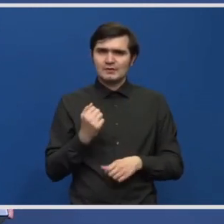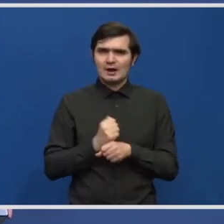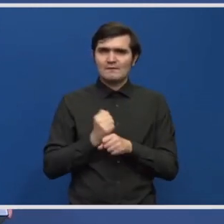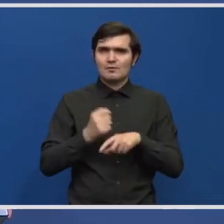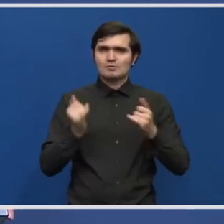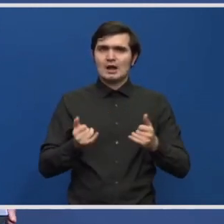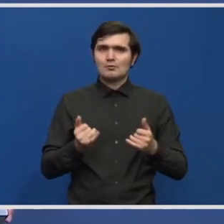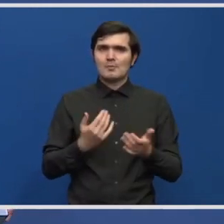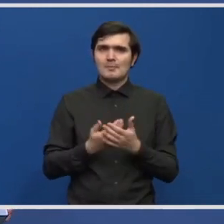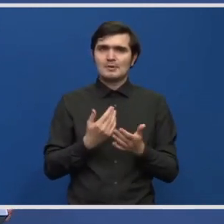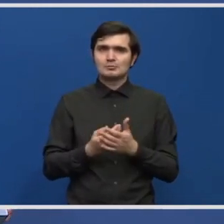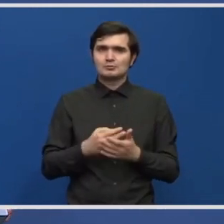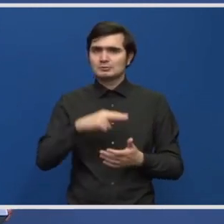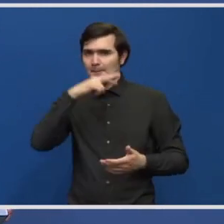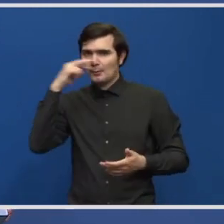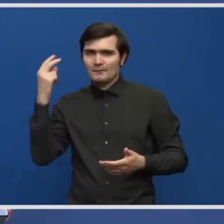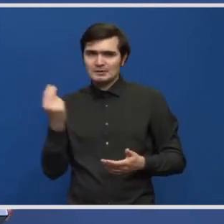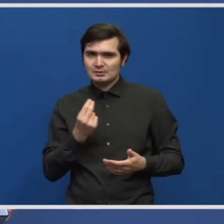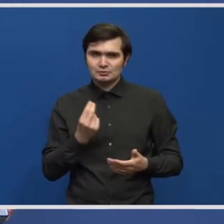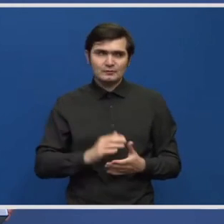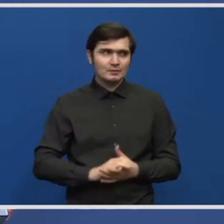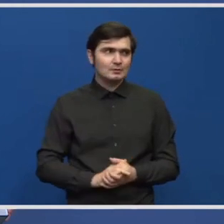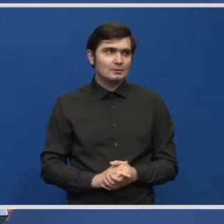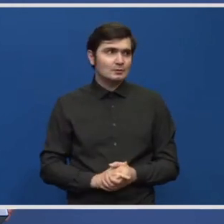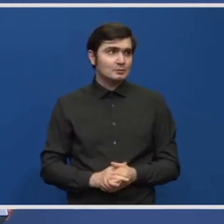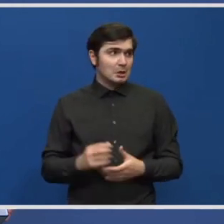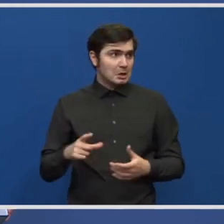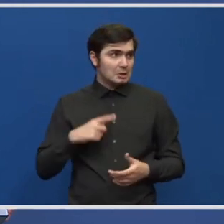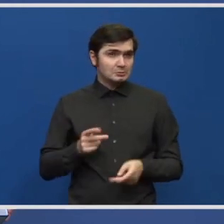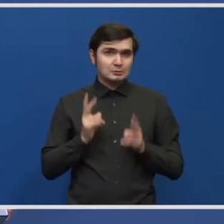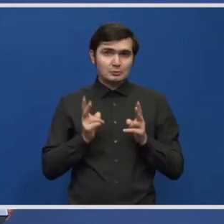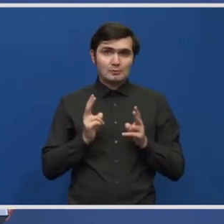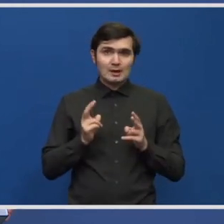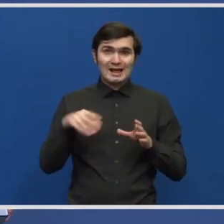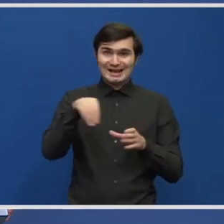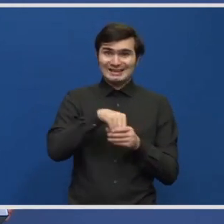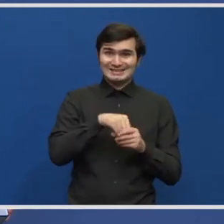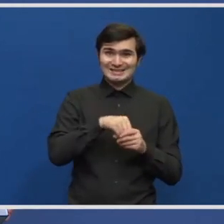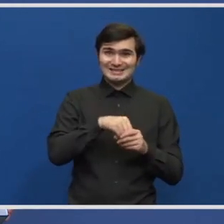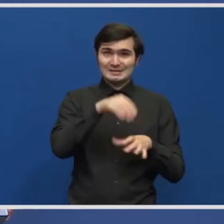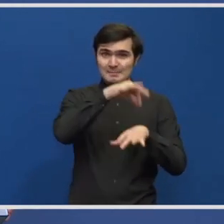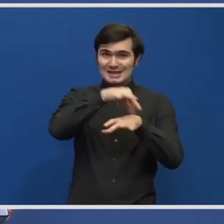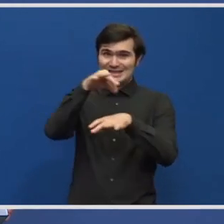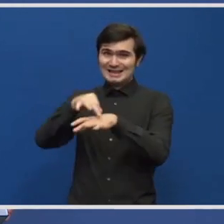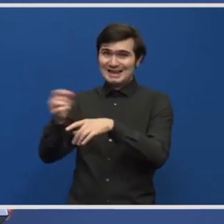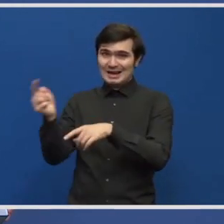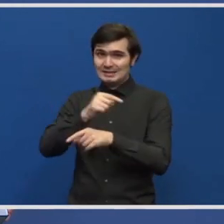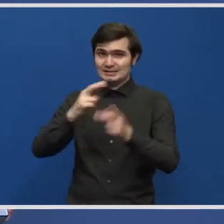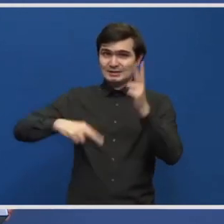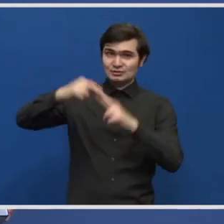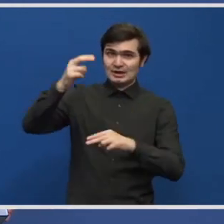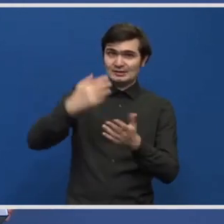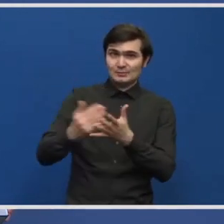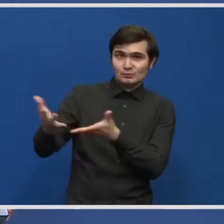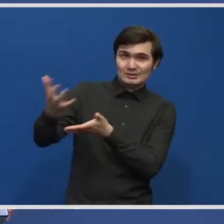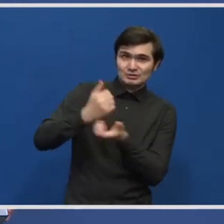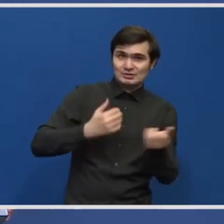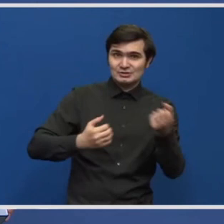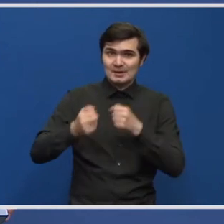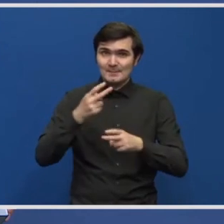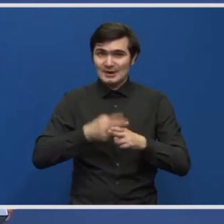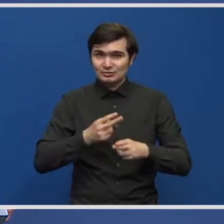ca o oportunitate speculativă în acest moment. E normal să se certe angajații unor clinici medicale pe pasageri în aeroport, despre asta vorbim.